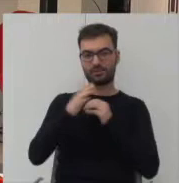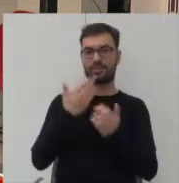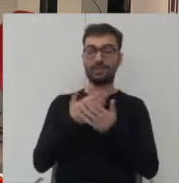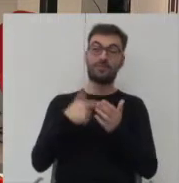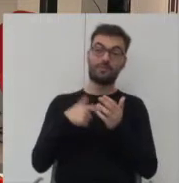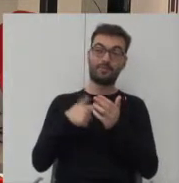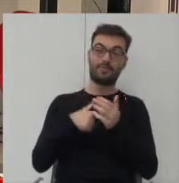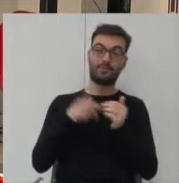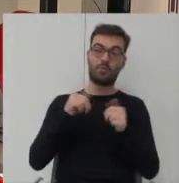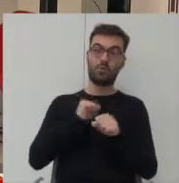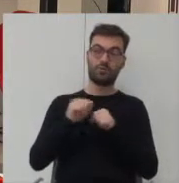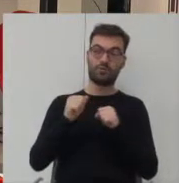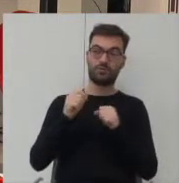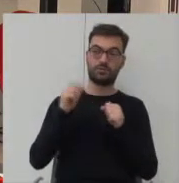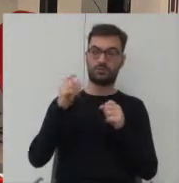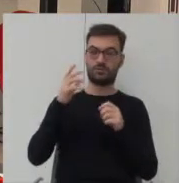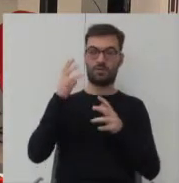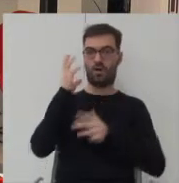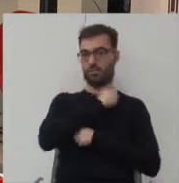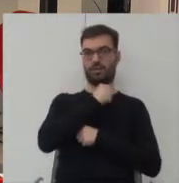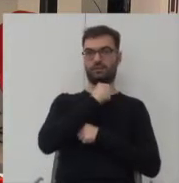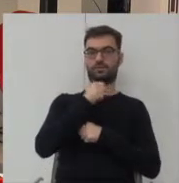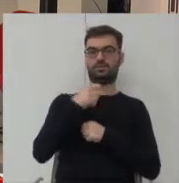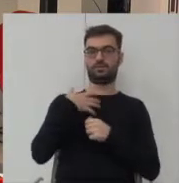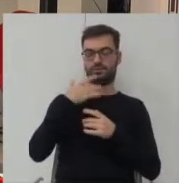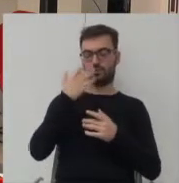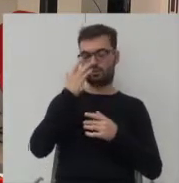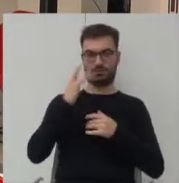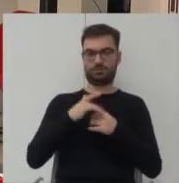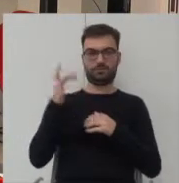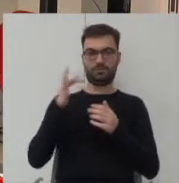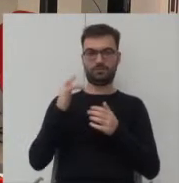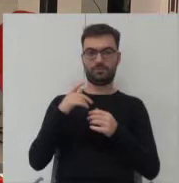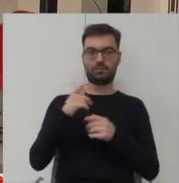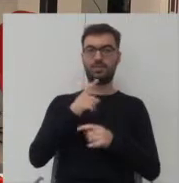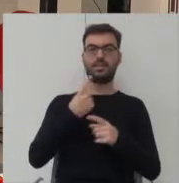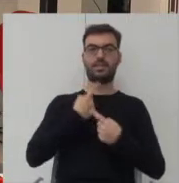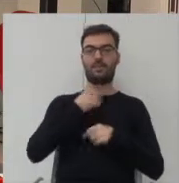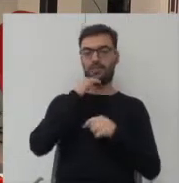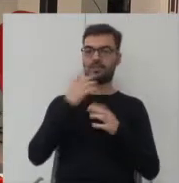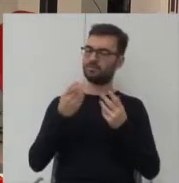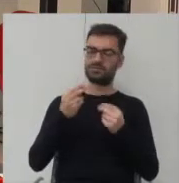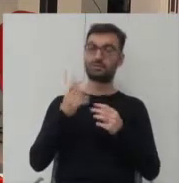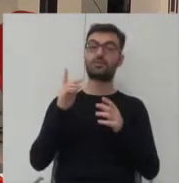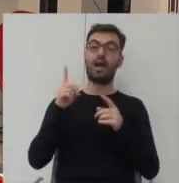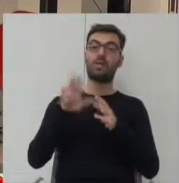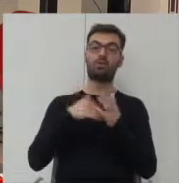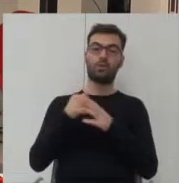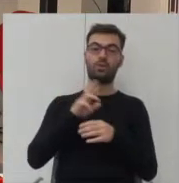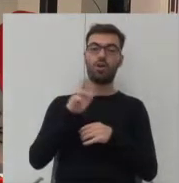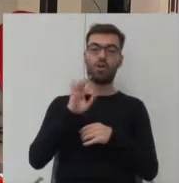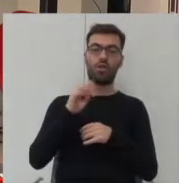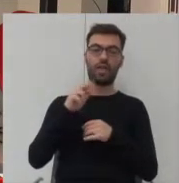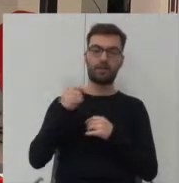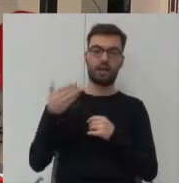mogłoby być wręcz obrazą dla ich poczucia samowystarczalności natomiast ten przykład z Rotterdamu to był